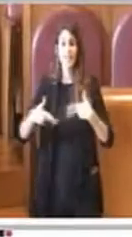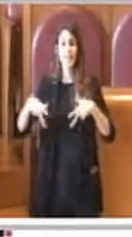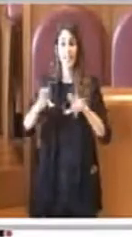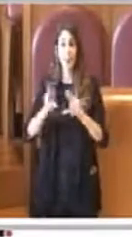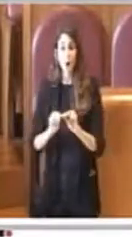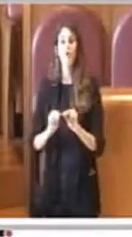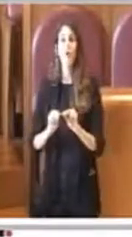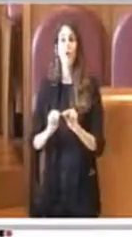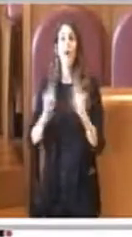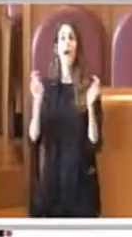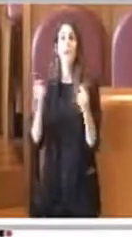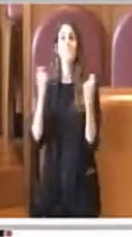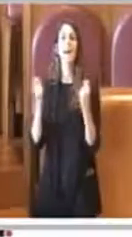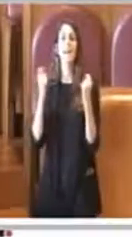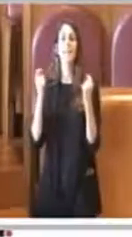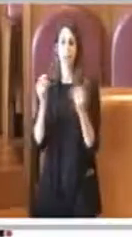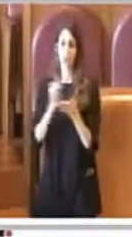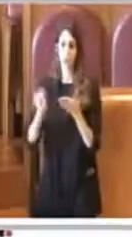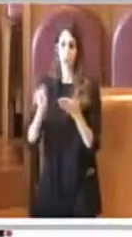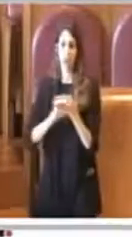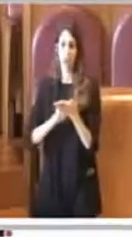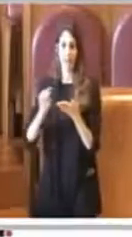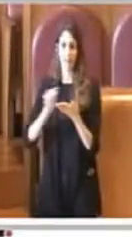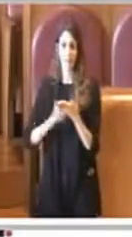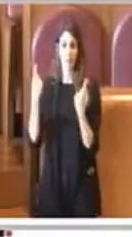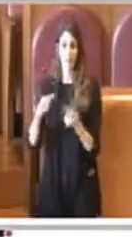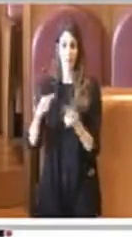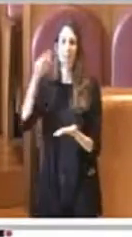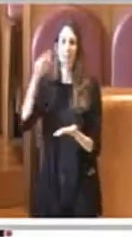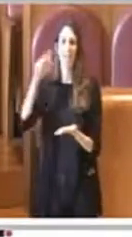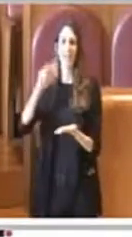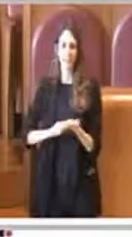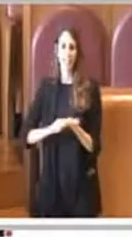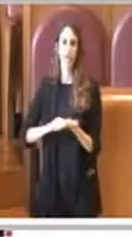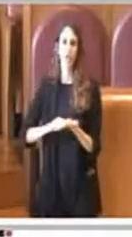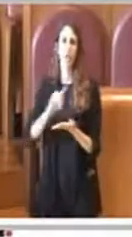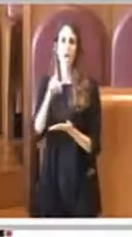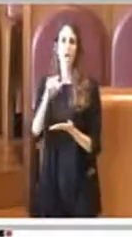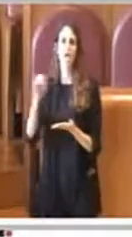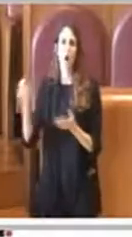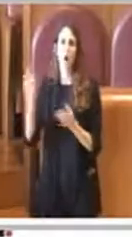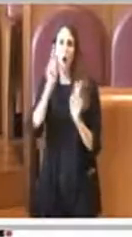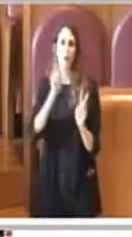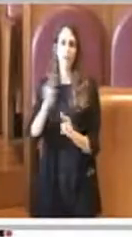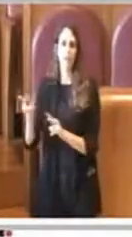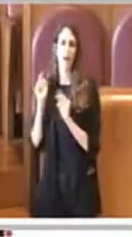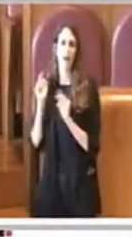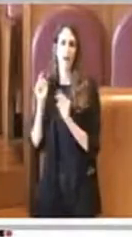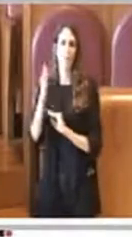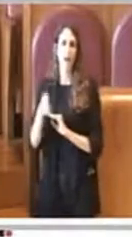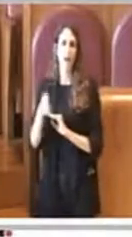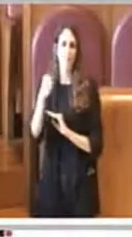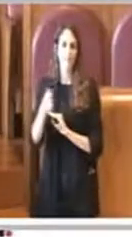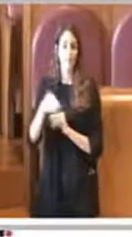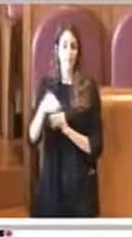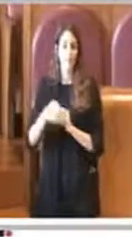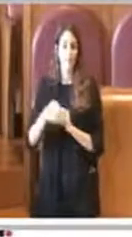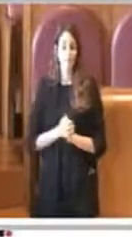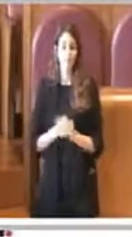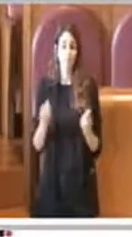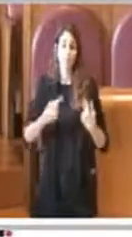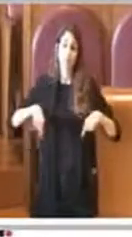scolastici che comunque garantivano un'affluenza maggiore. Oggi dobbiamo bocciare questa